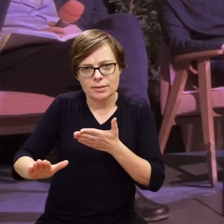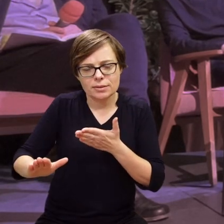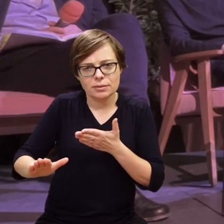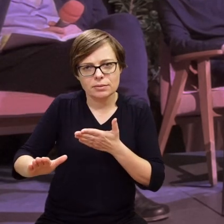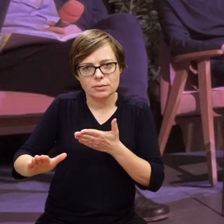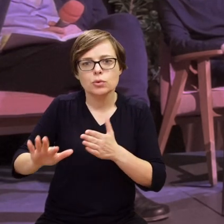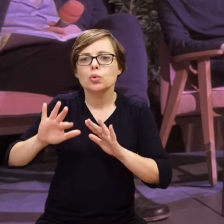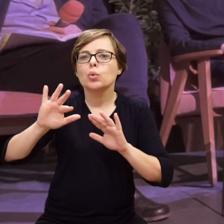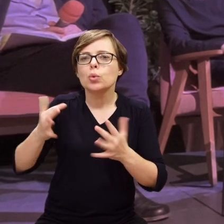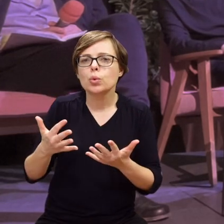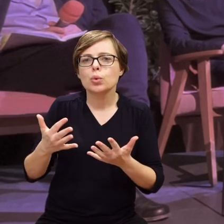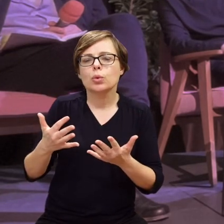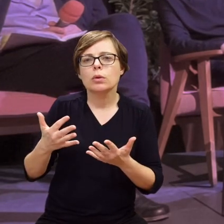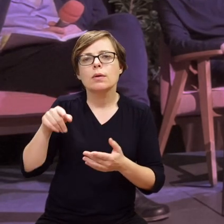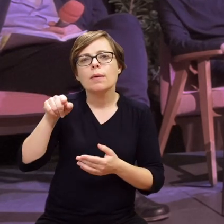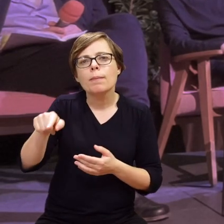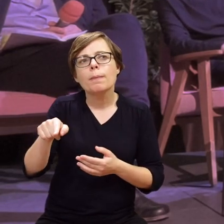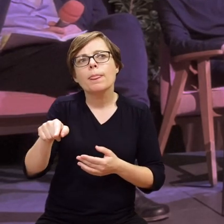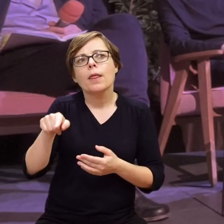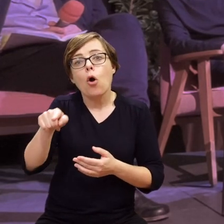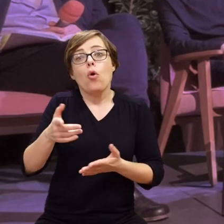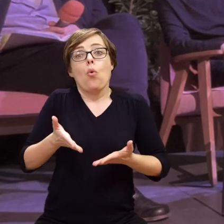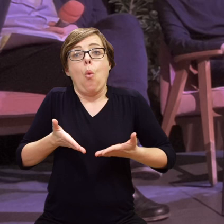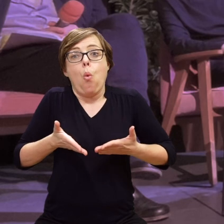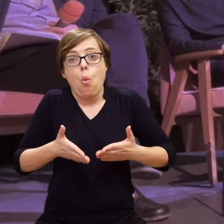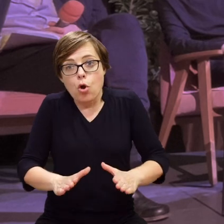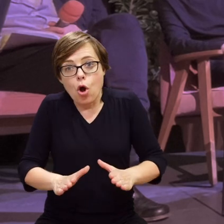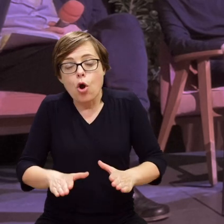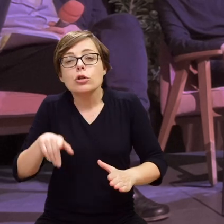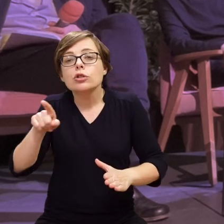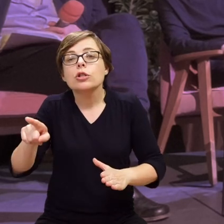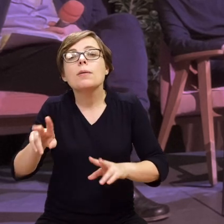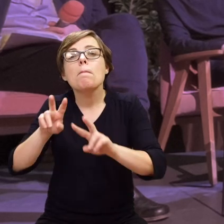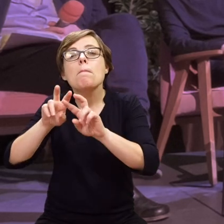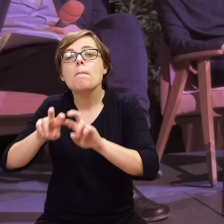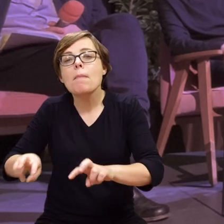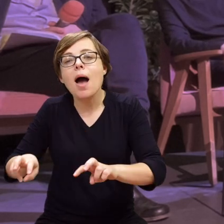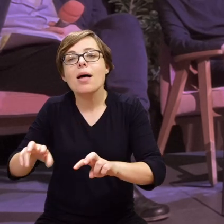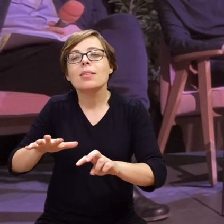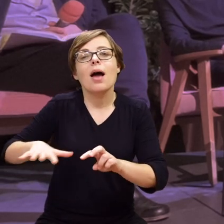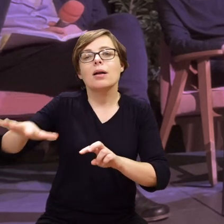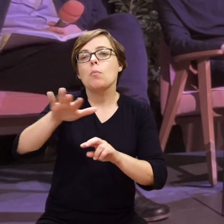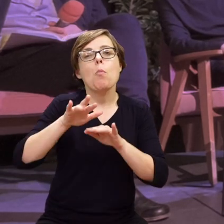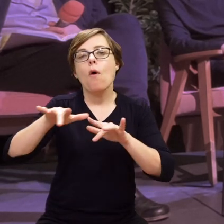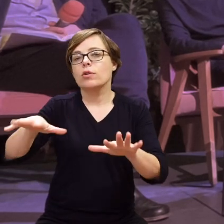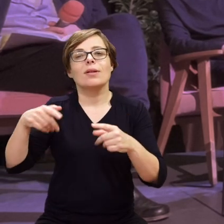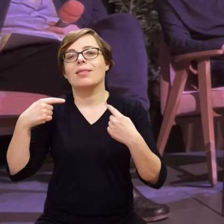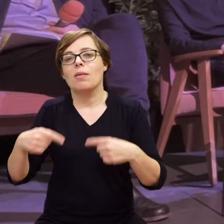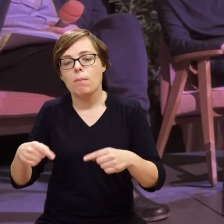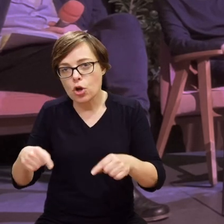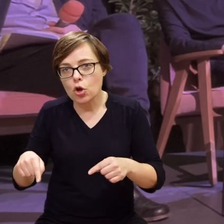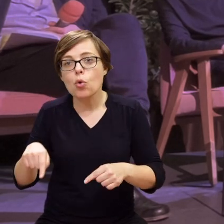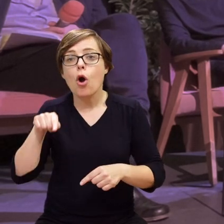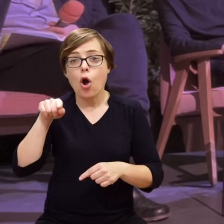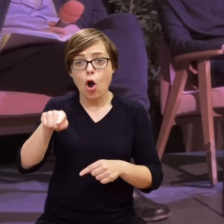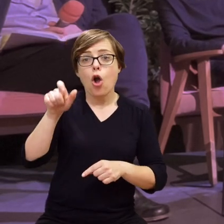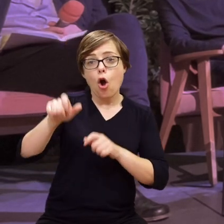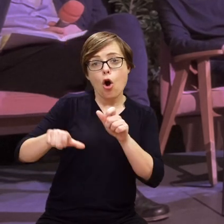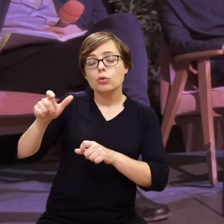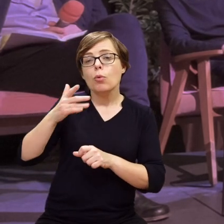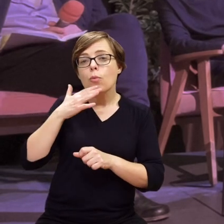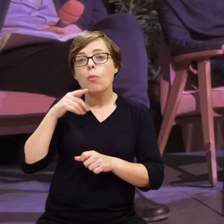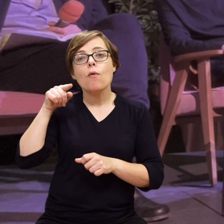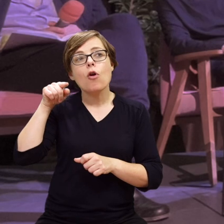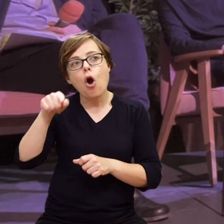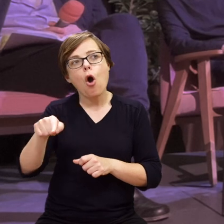które jeszcze jakby kiedyś urodzili, badania przesiewowe nie były powszechne i te osoby często mówiły, że